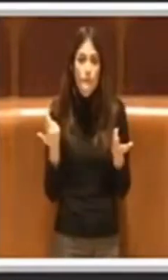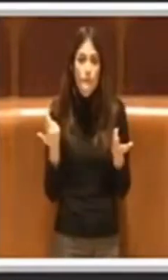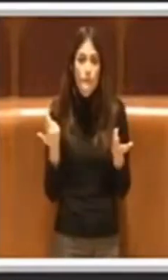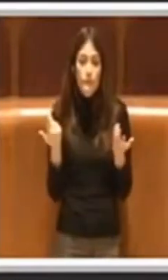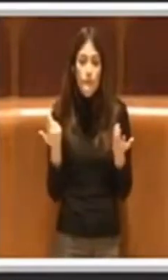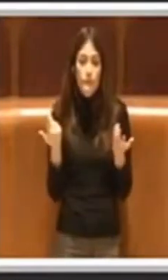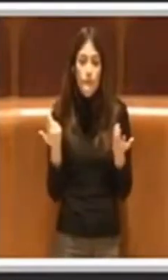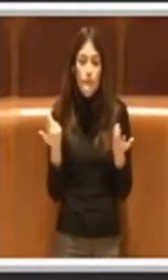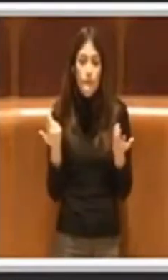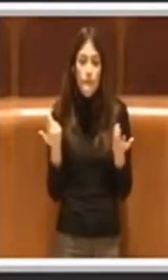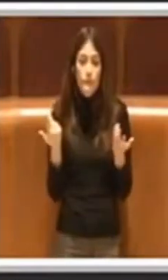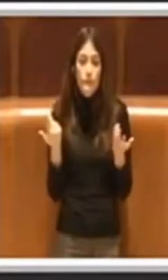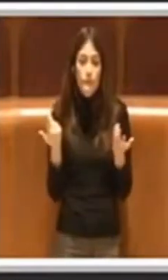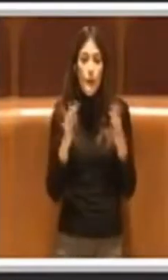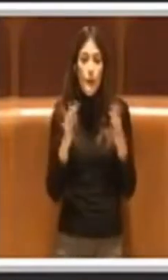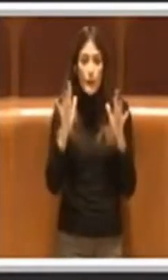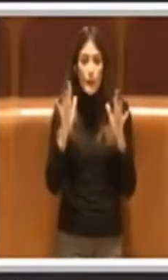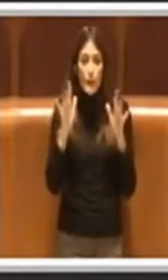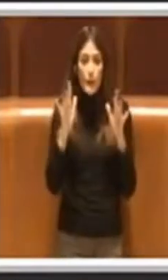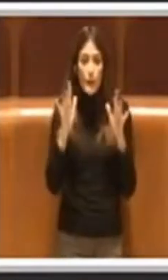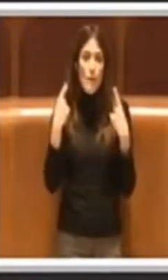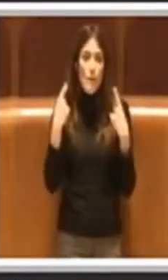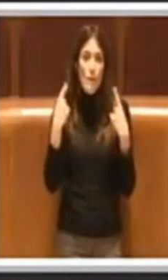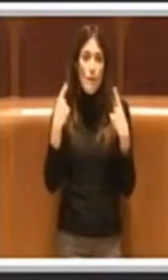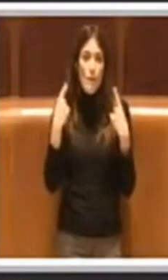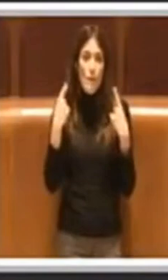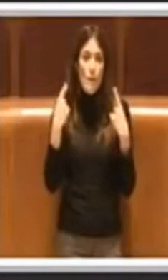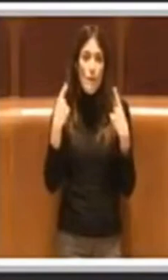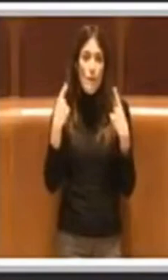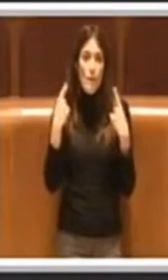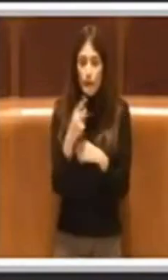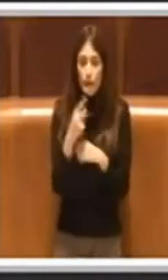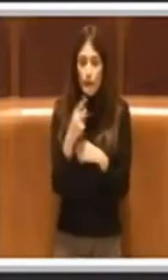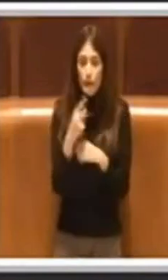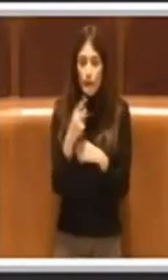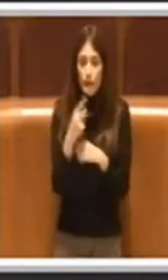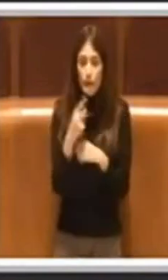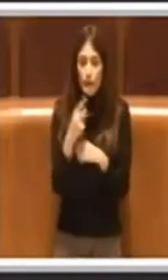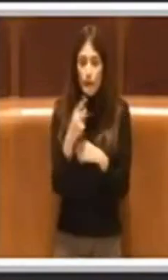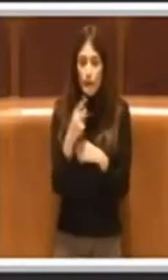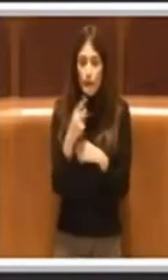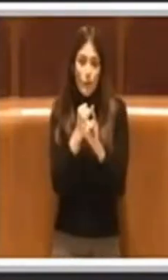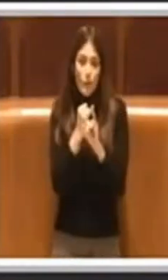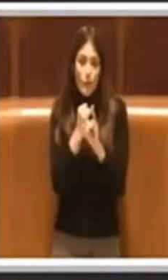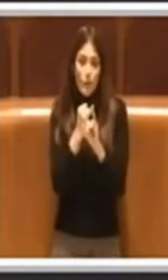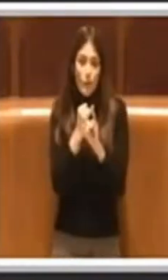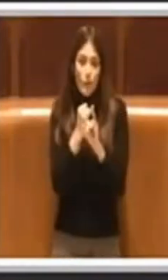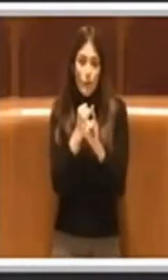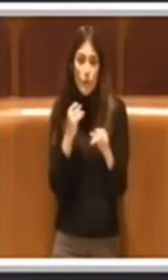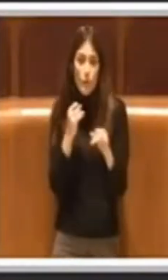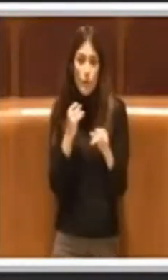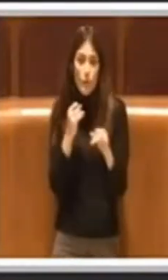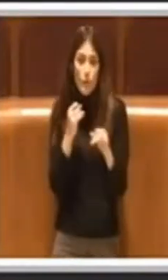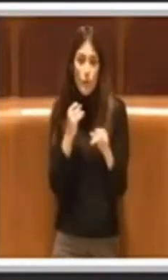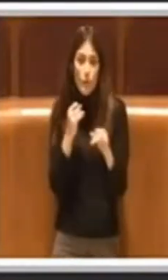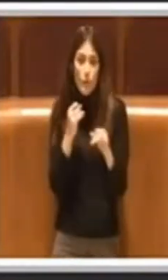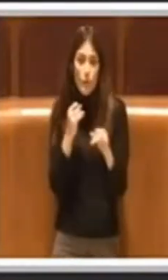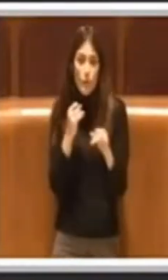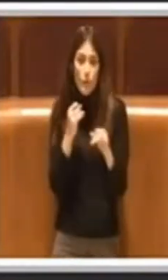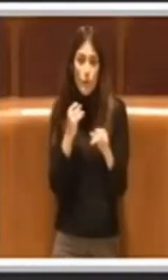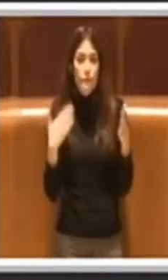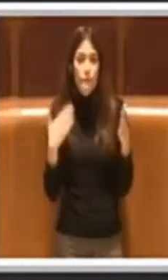pandemia è sicuramente il tema del lavoro agile, tema di come i